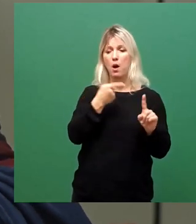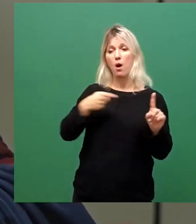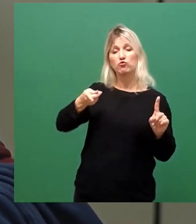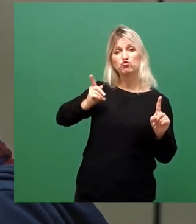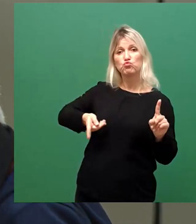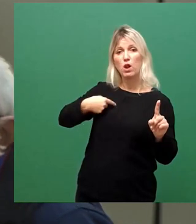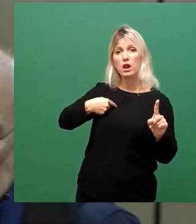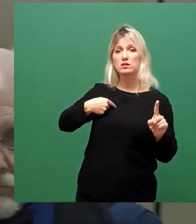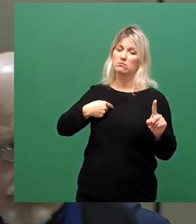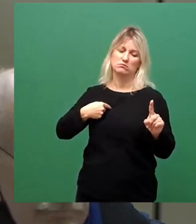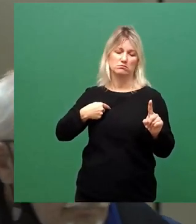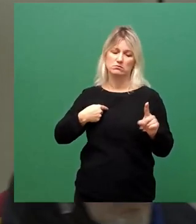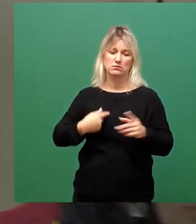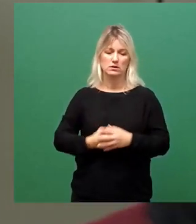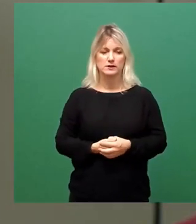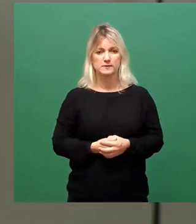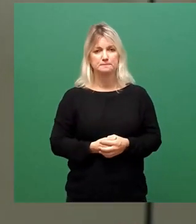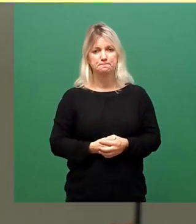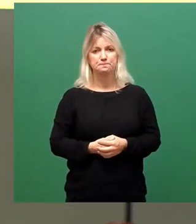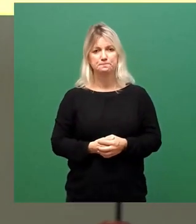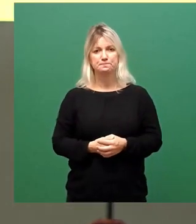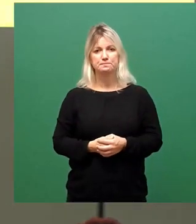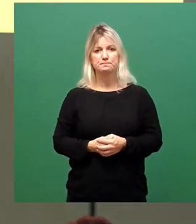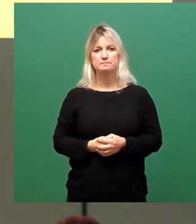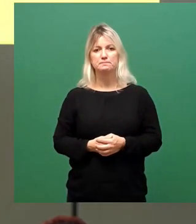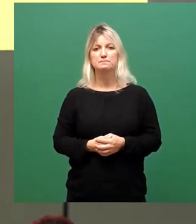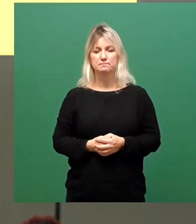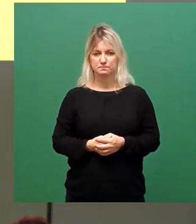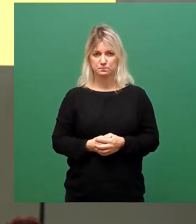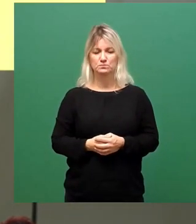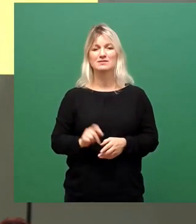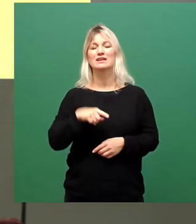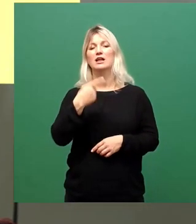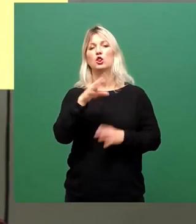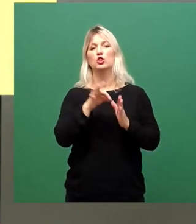Dissidenten zu. So, als nächstes Herr Dr. Brauns, bitteschön.